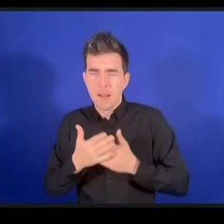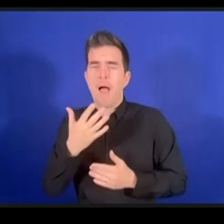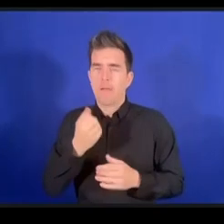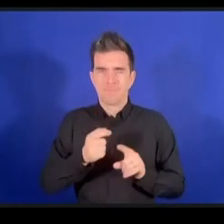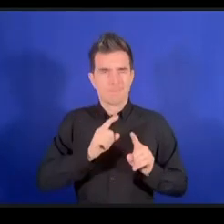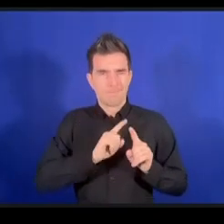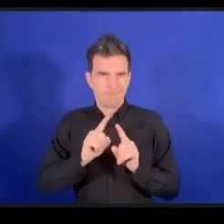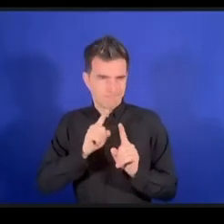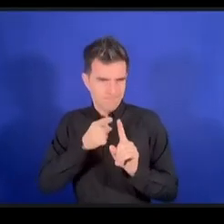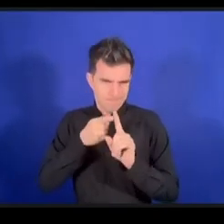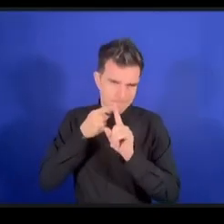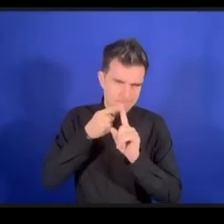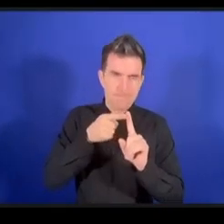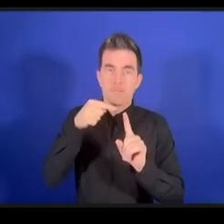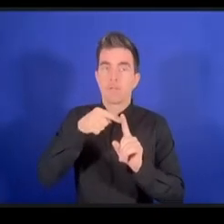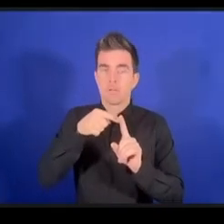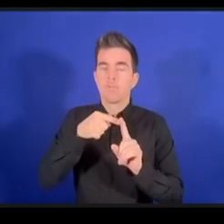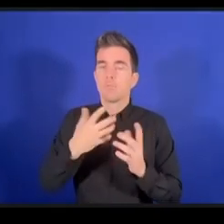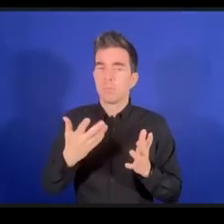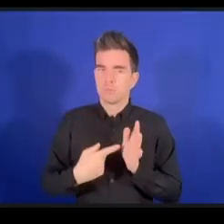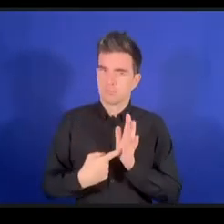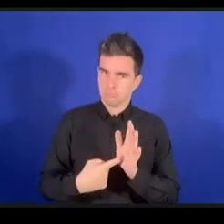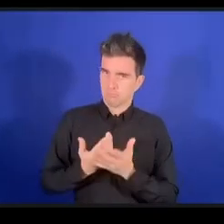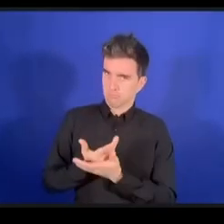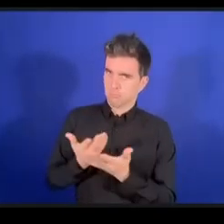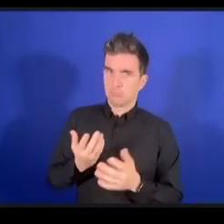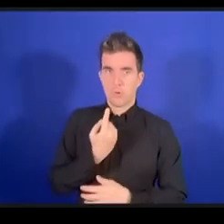من أصحاب الأنواع الجنسانية المتغيرة